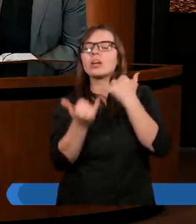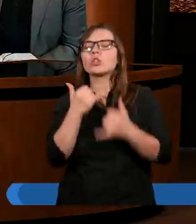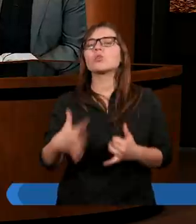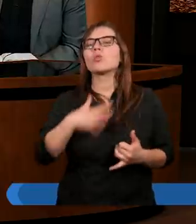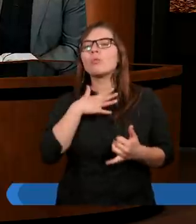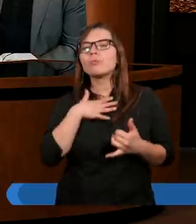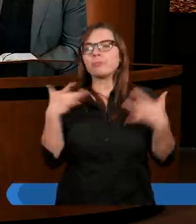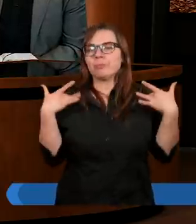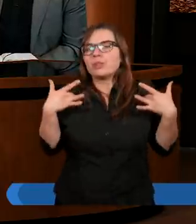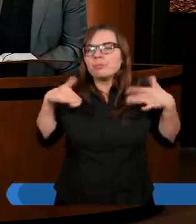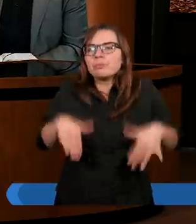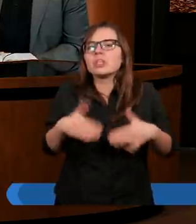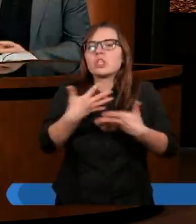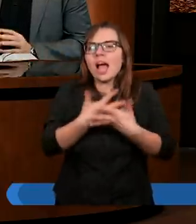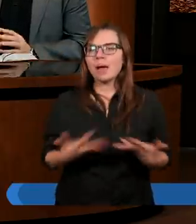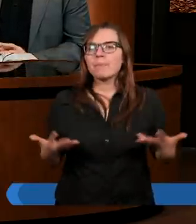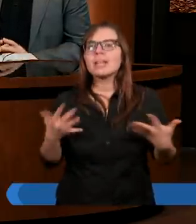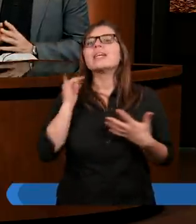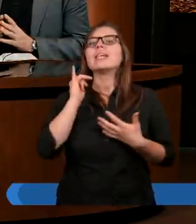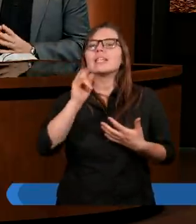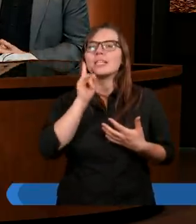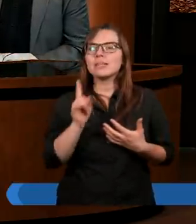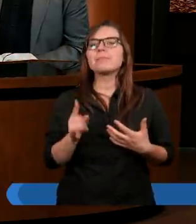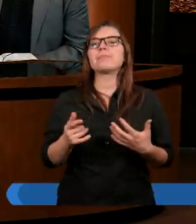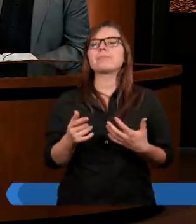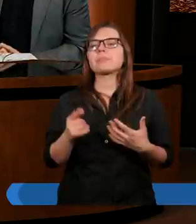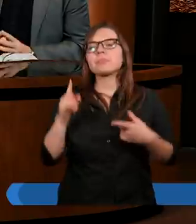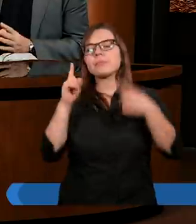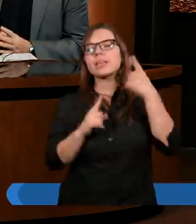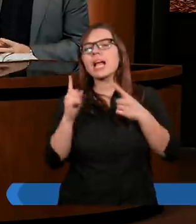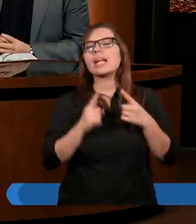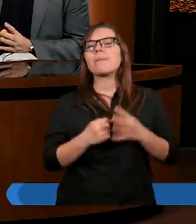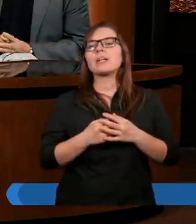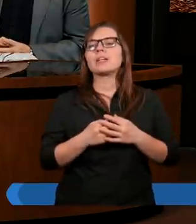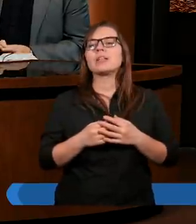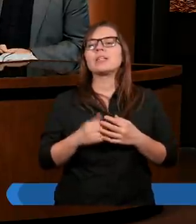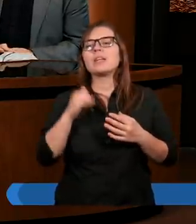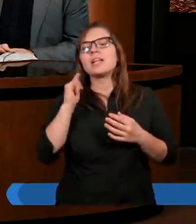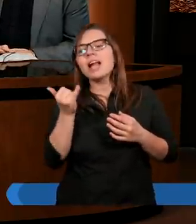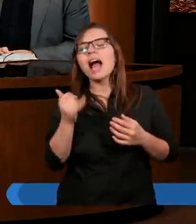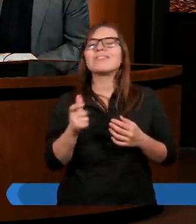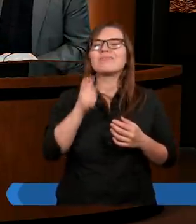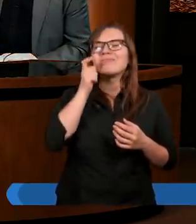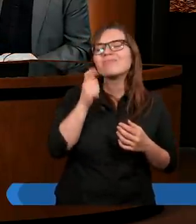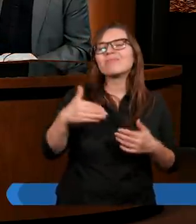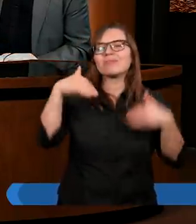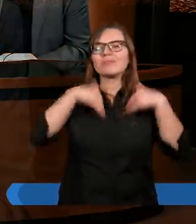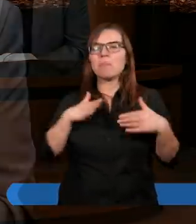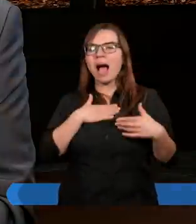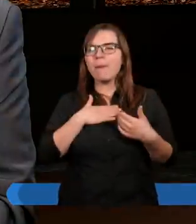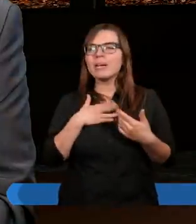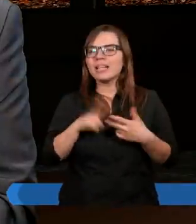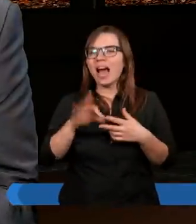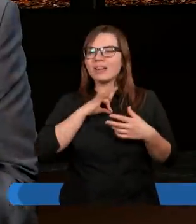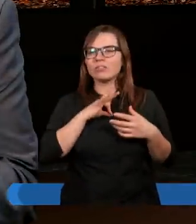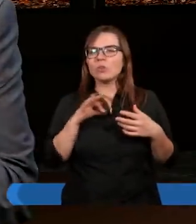żyjemy na tej ziemi i posiadamy jakieś przestępstwo na swoim koncie,